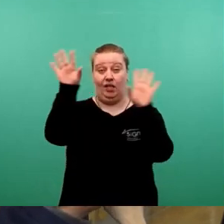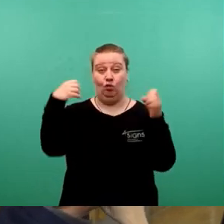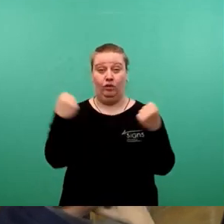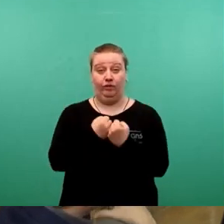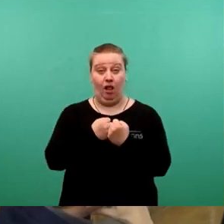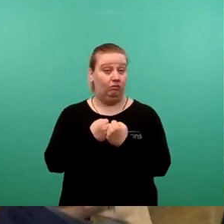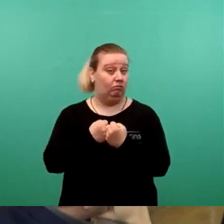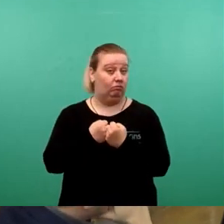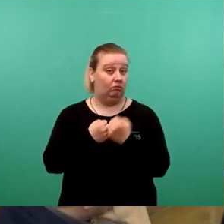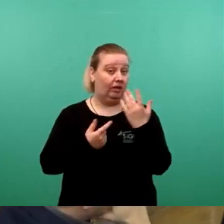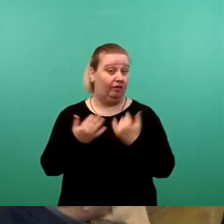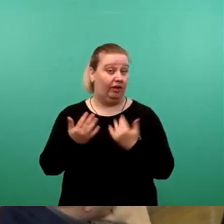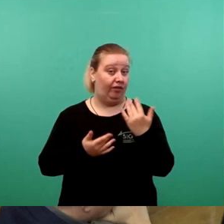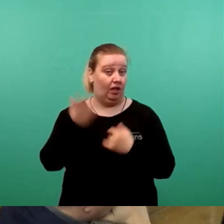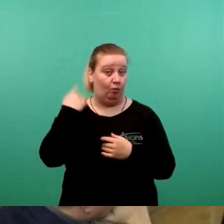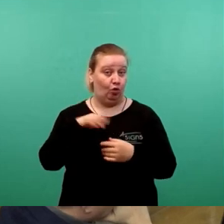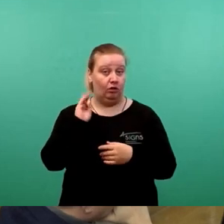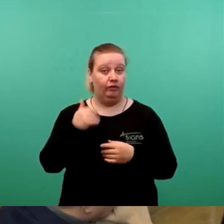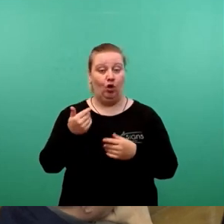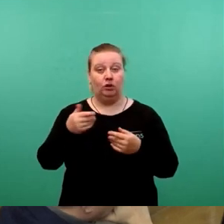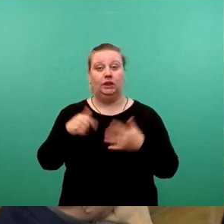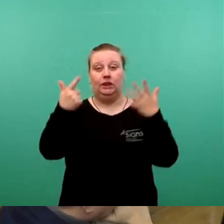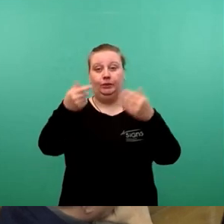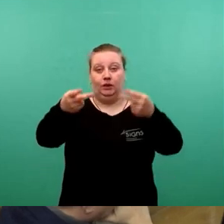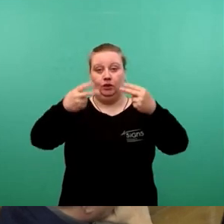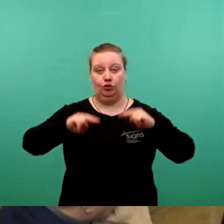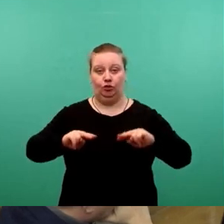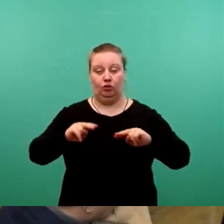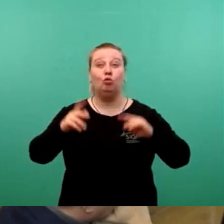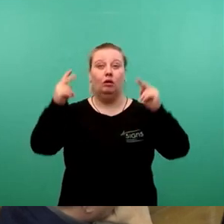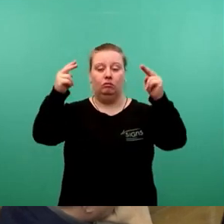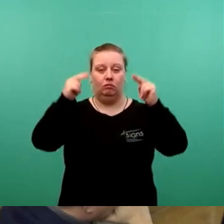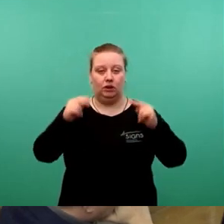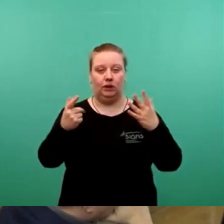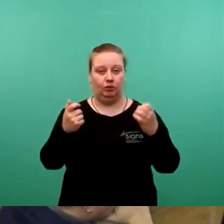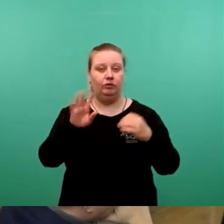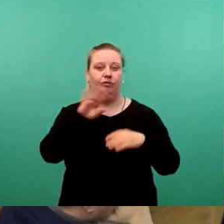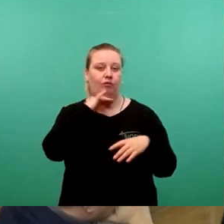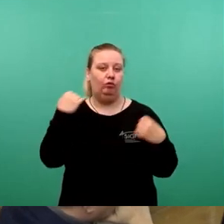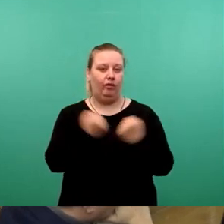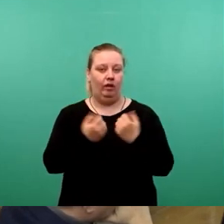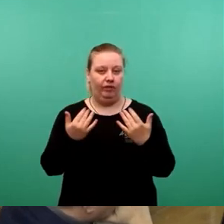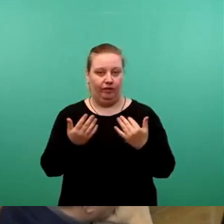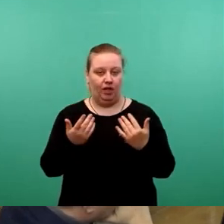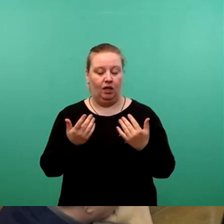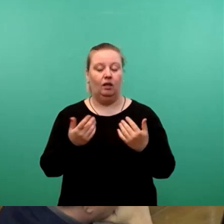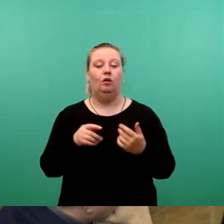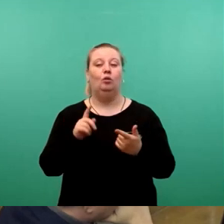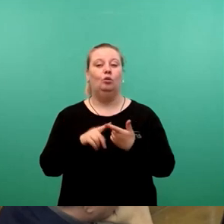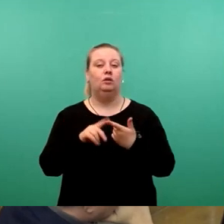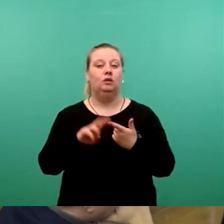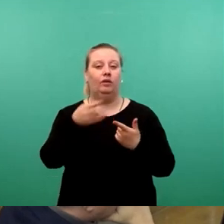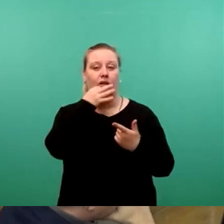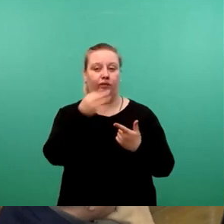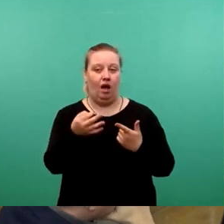Straße seit der Reduzierung der Höchstgeschwindigkeit auf 70 erfasst? Und im zweiten Teil, welche